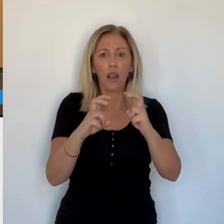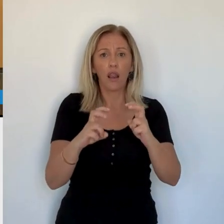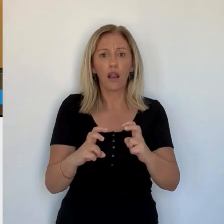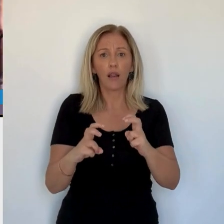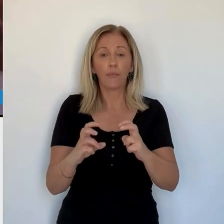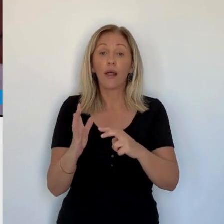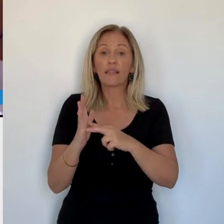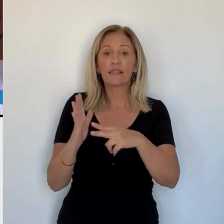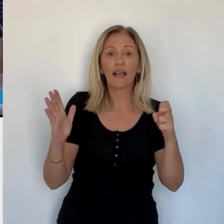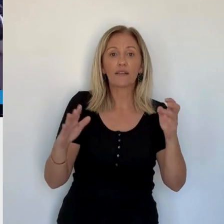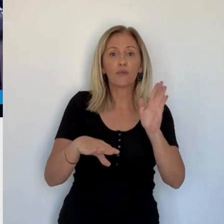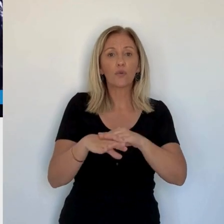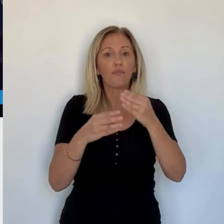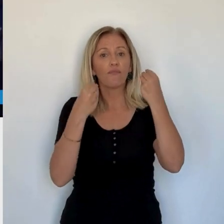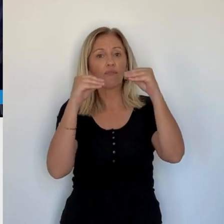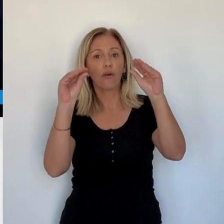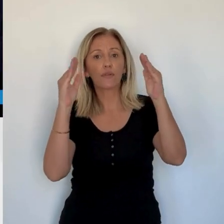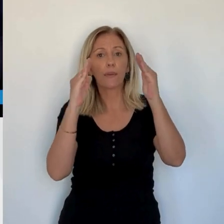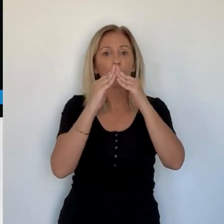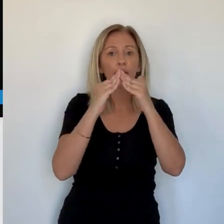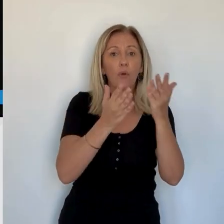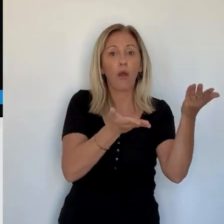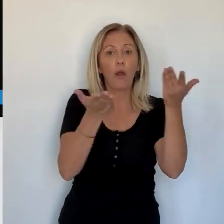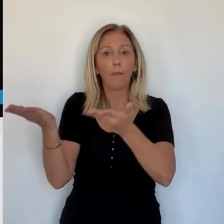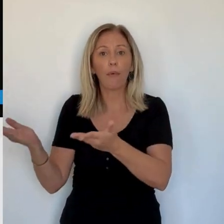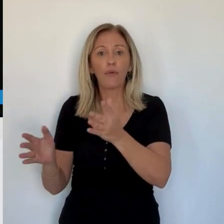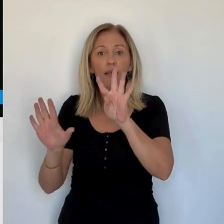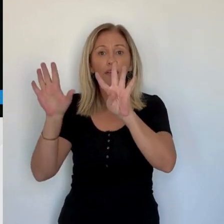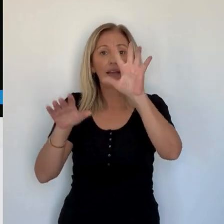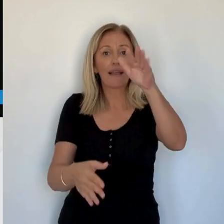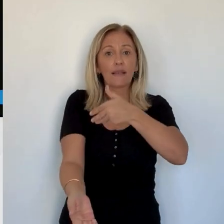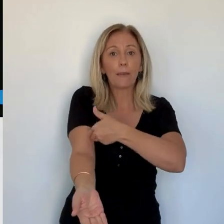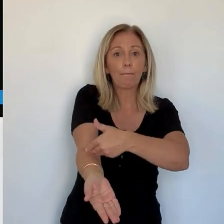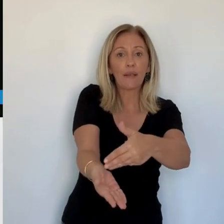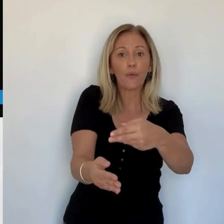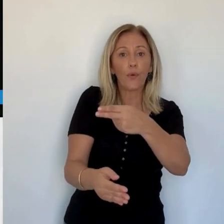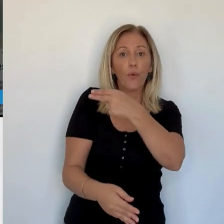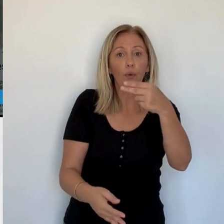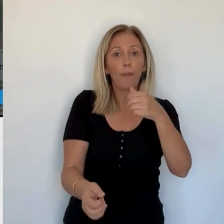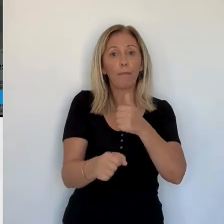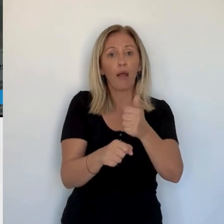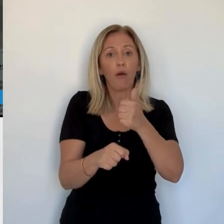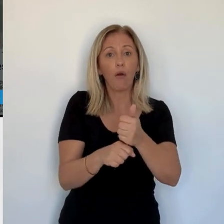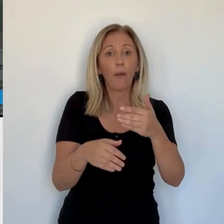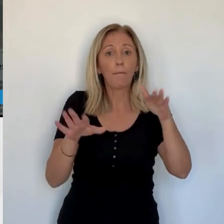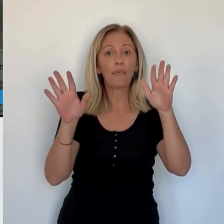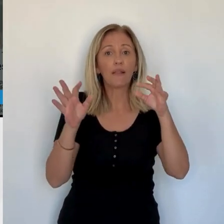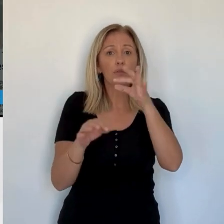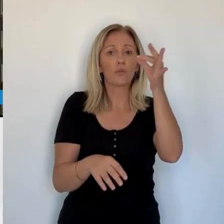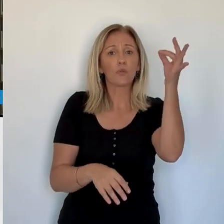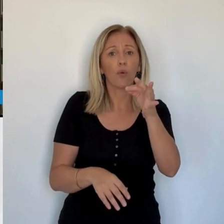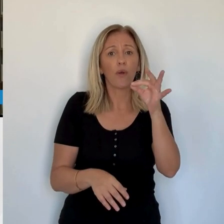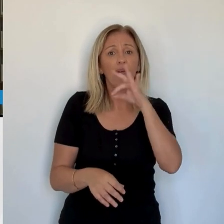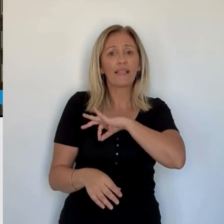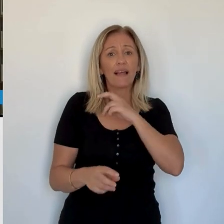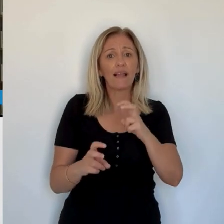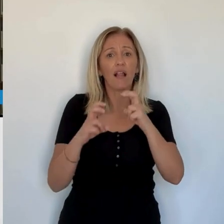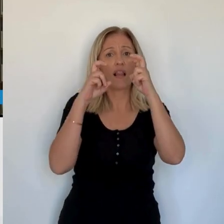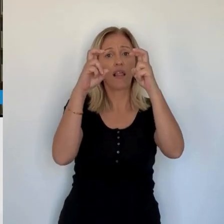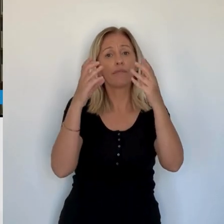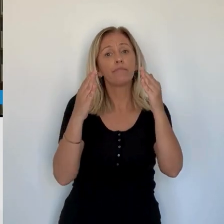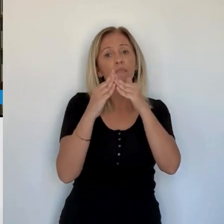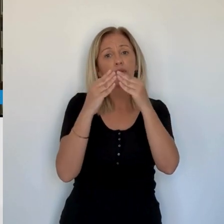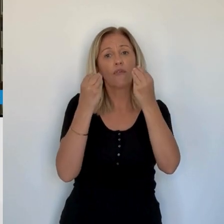ventes de biens immobiliers, rapportait 95 millions d'euros par an, mais avec les taux d'intérêt qui augmentent. Les ventes sont moindres, les recettes